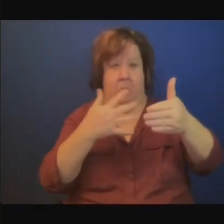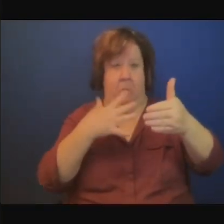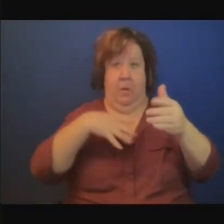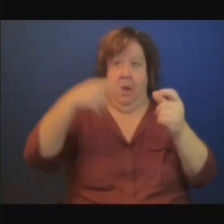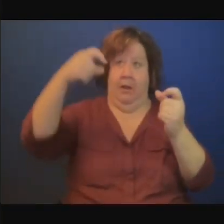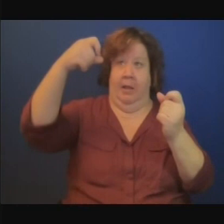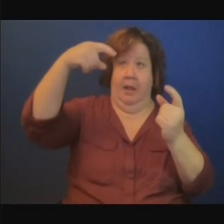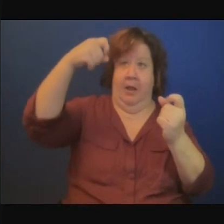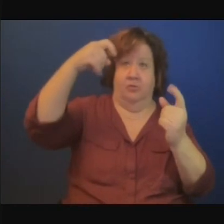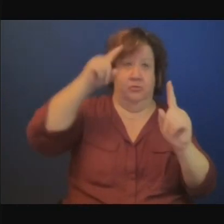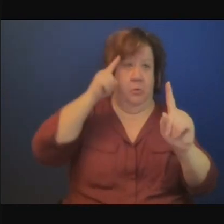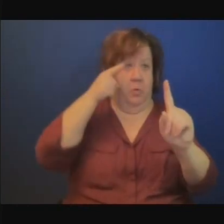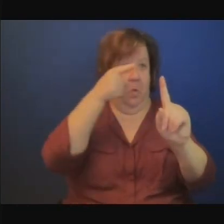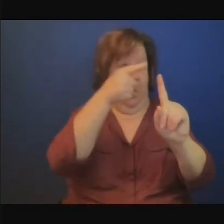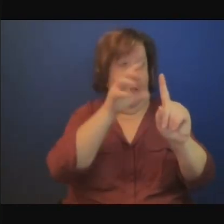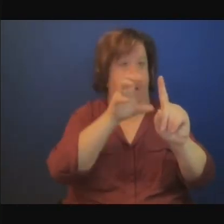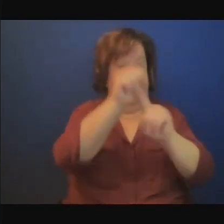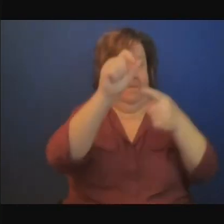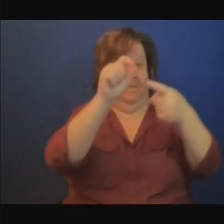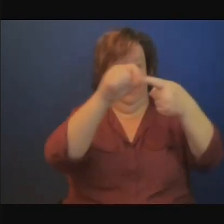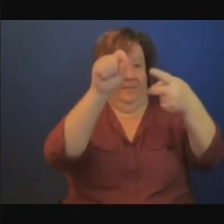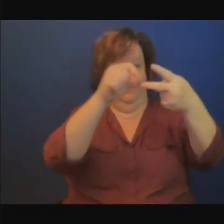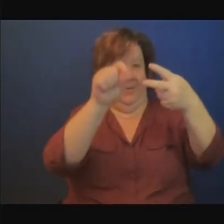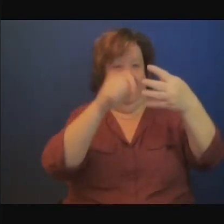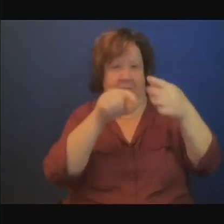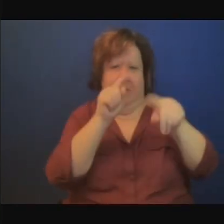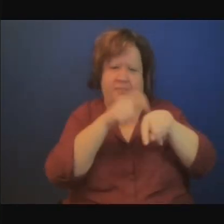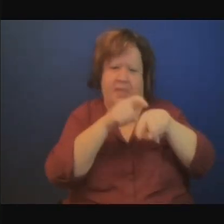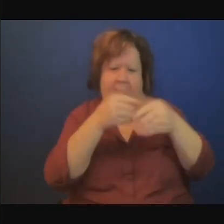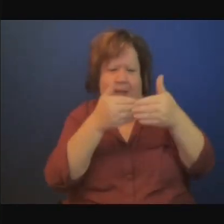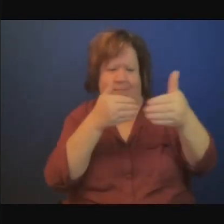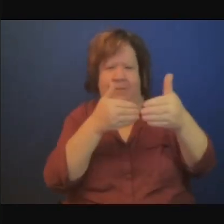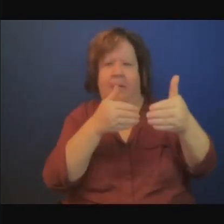en déterminant ces objectifs de transition énergétique,